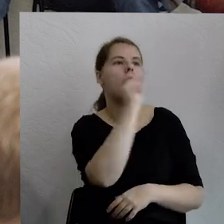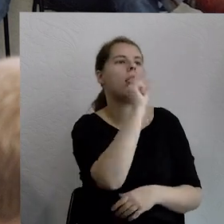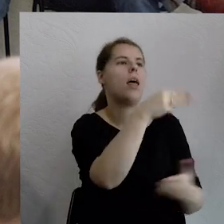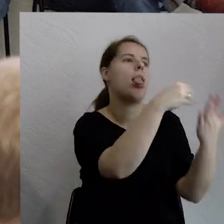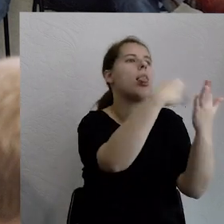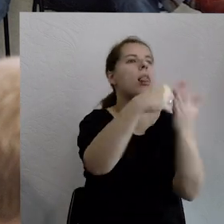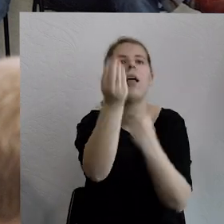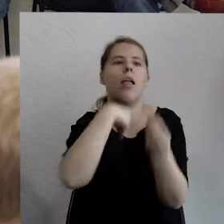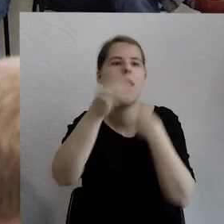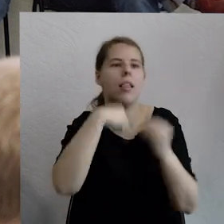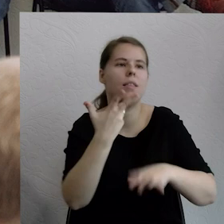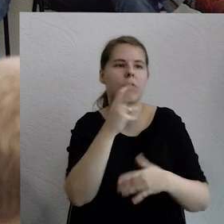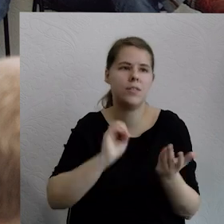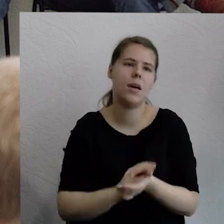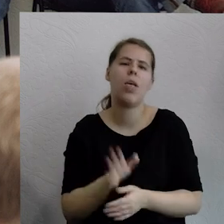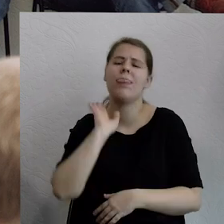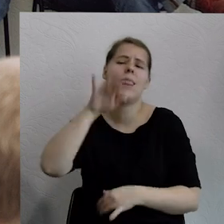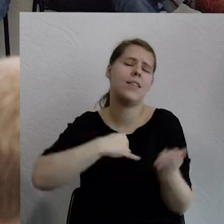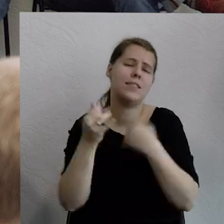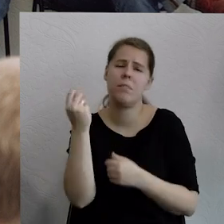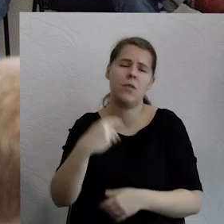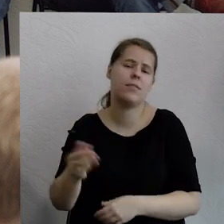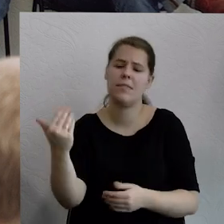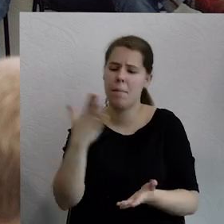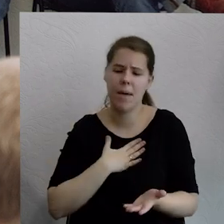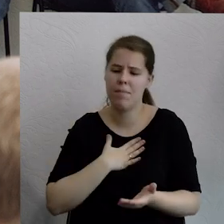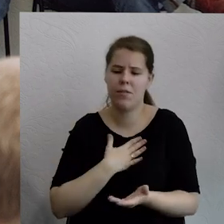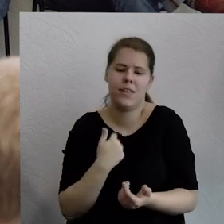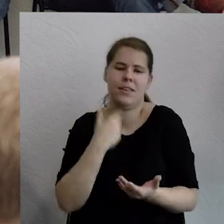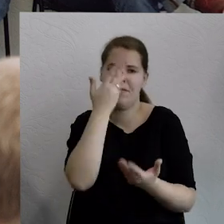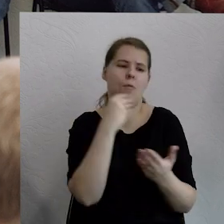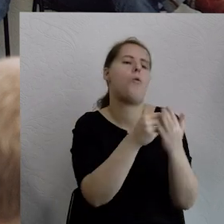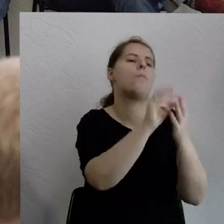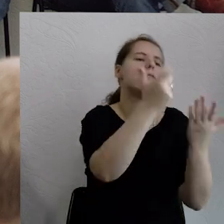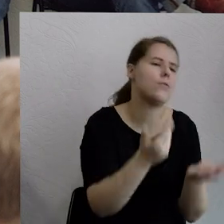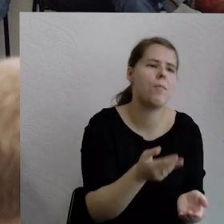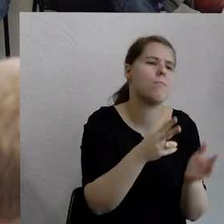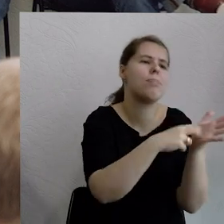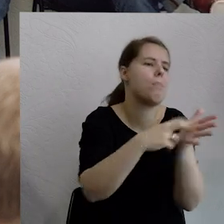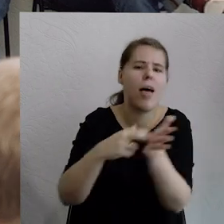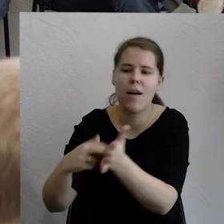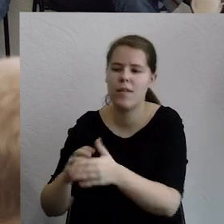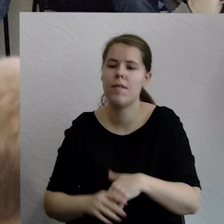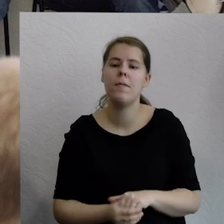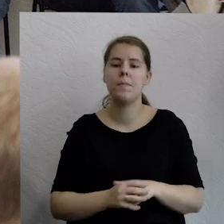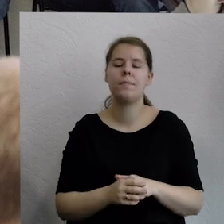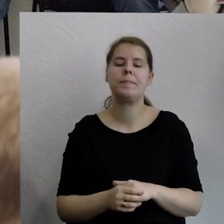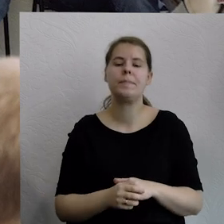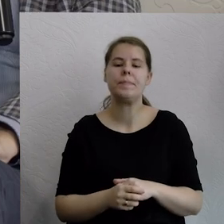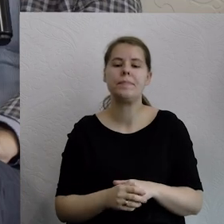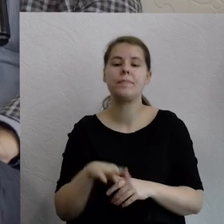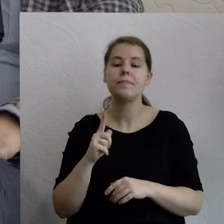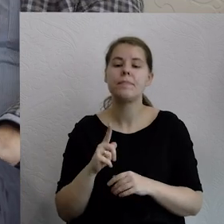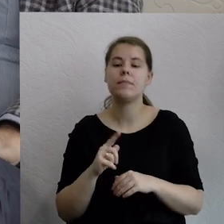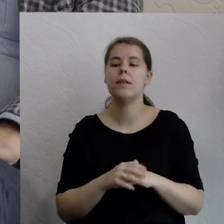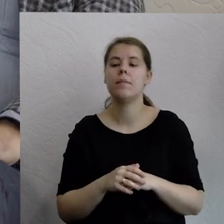kupić, nawet jakby pieniądze, tylko właśnie raczej na jakość relacji, uczestnictwo w kulturze, te wszystkie takie rzeczy, które,